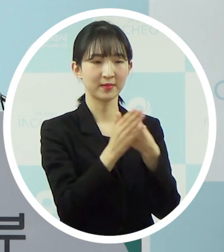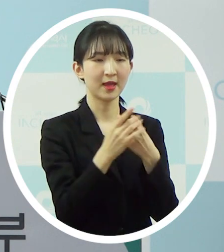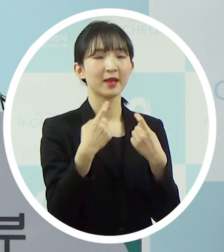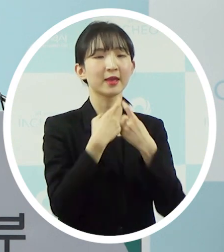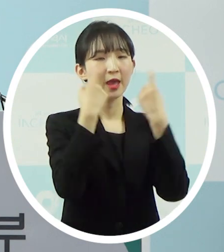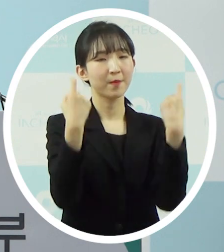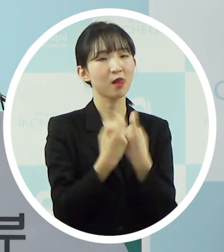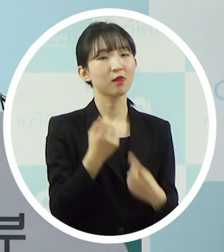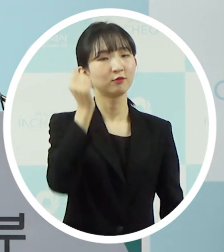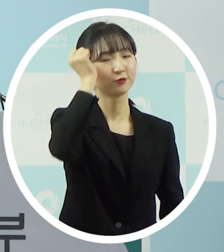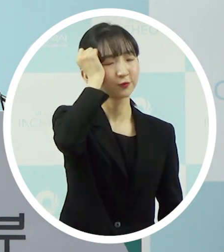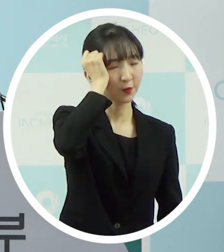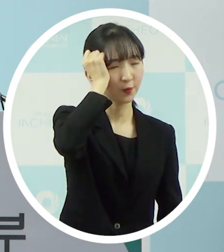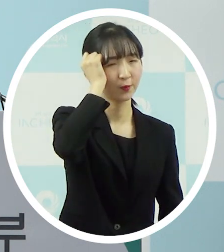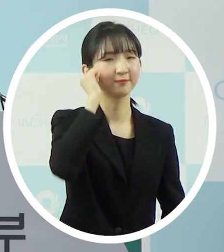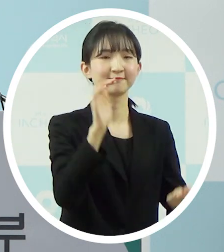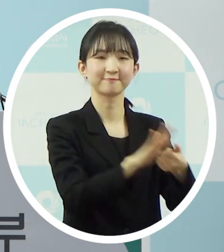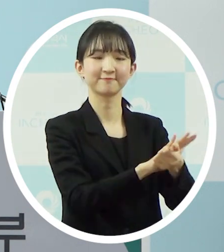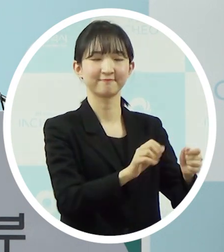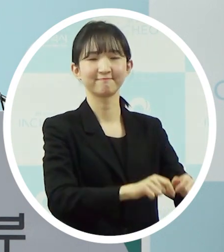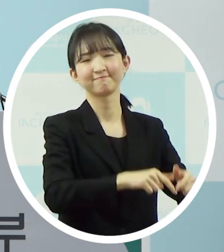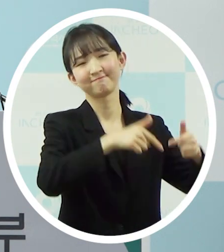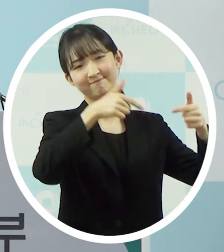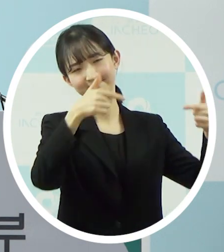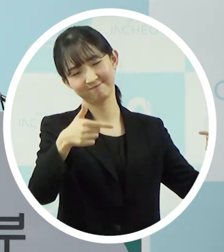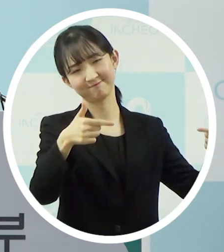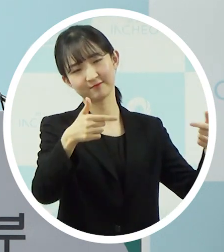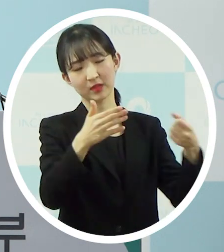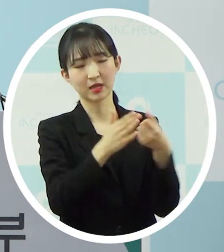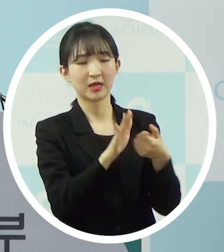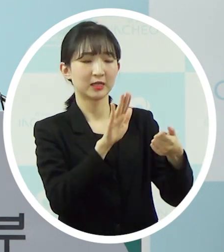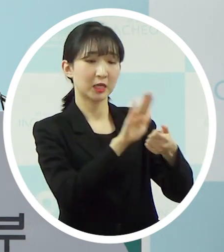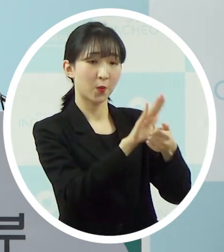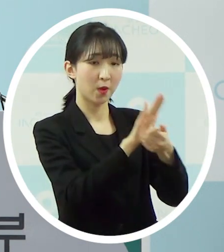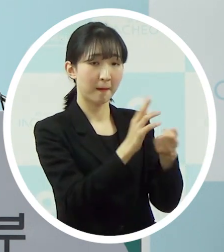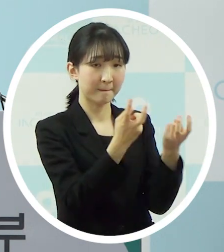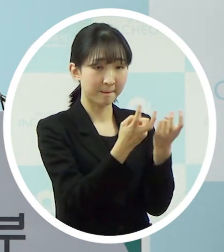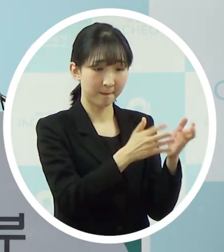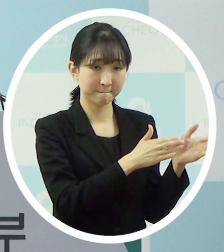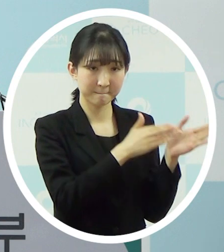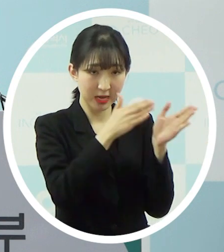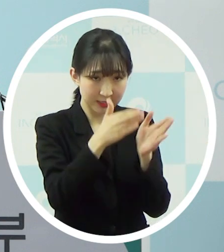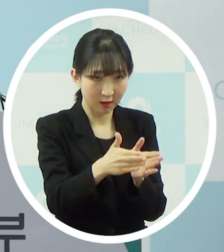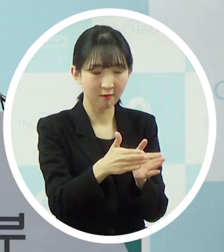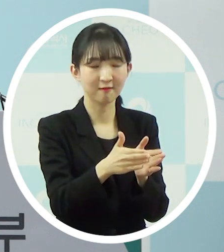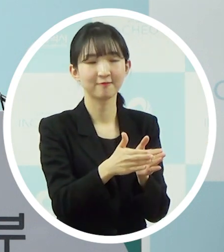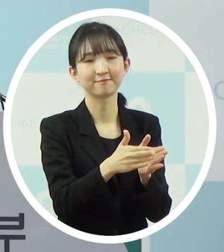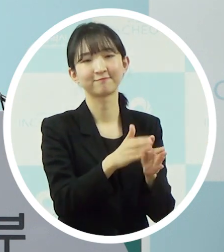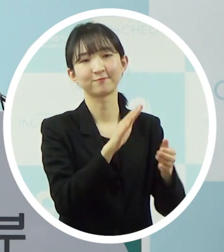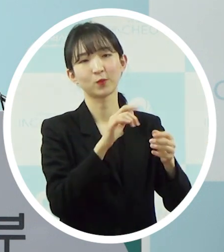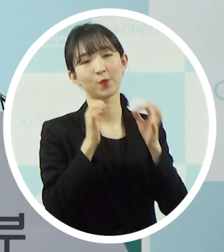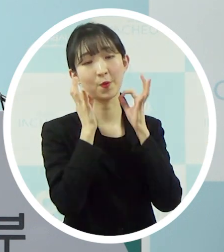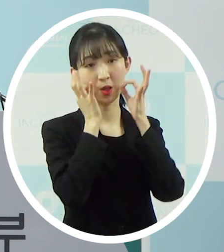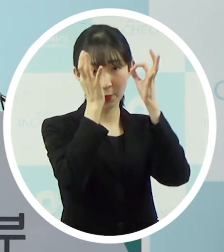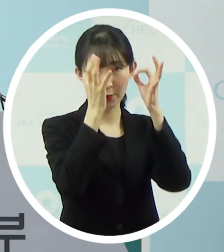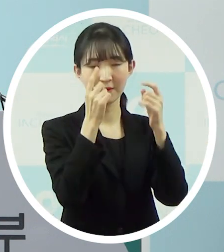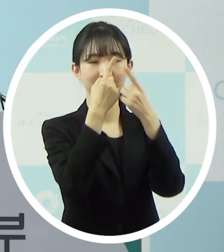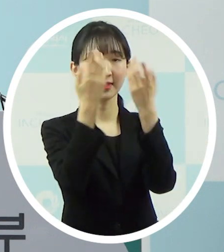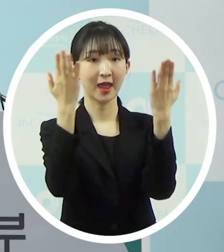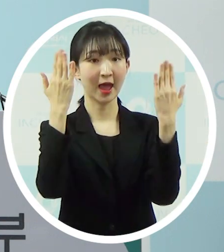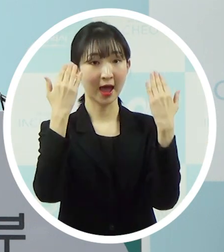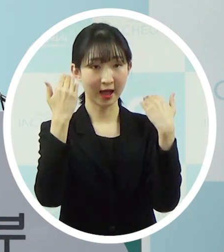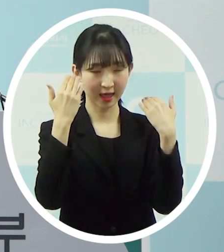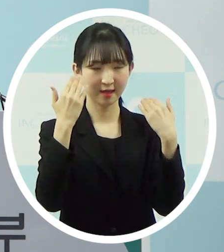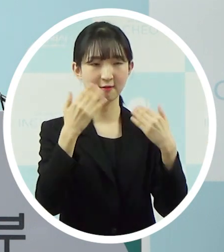자율보호를 확도할 수밖에 없어 이에 대한 지원 방안을 마련해 지원을 강화하고 있으며 대학들의